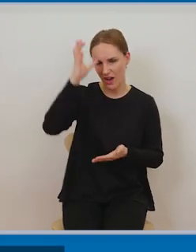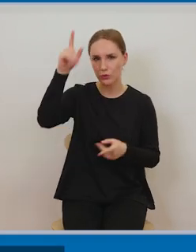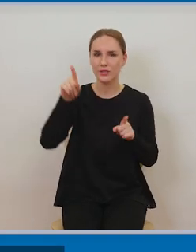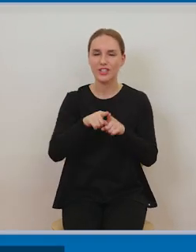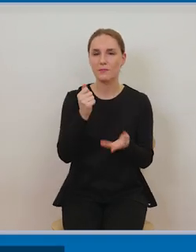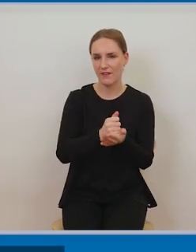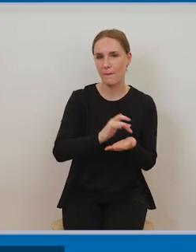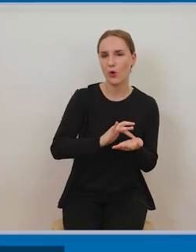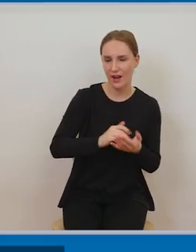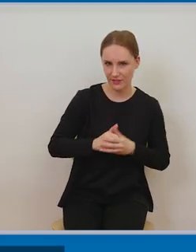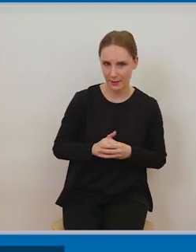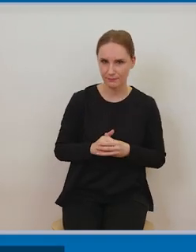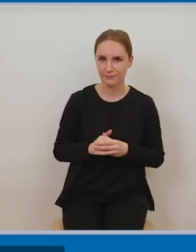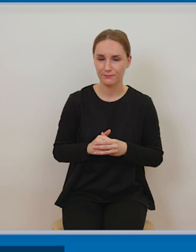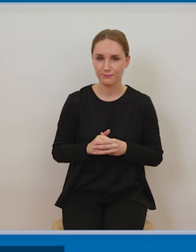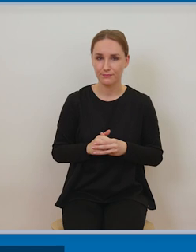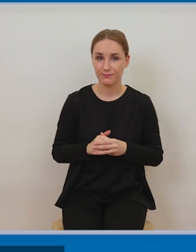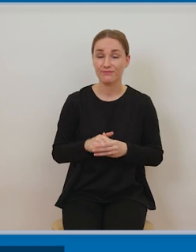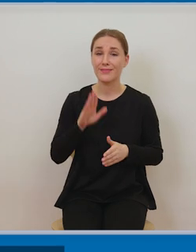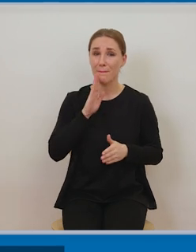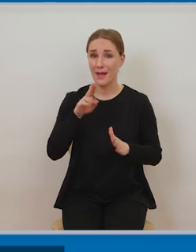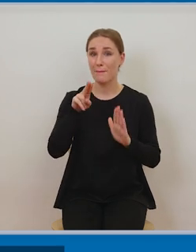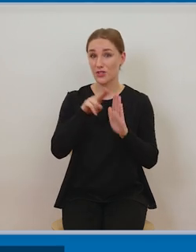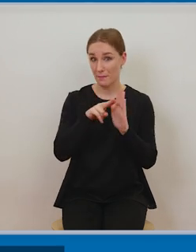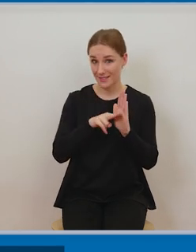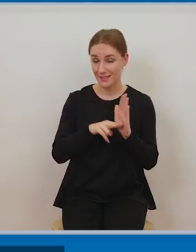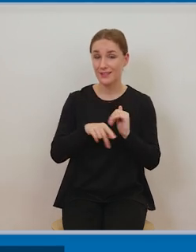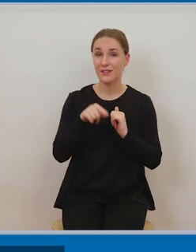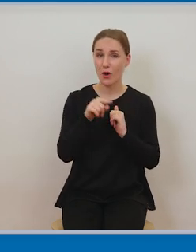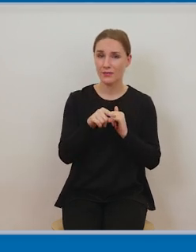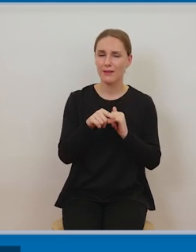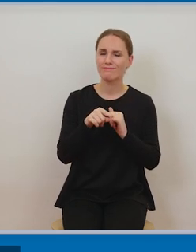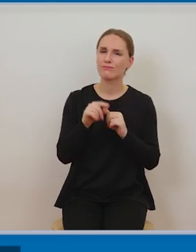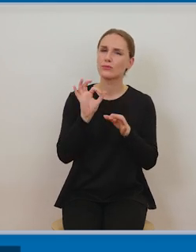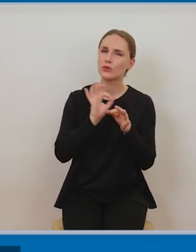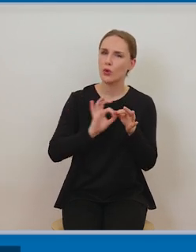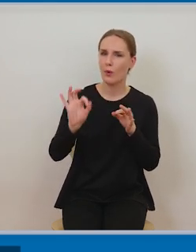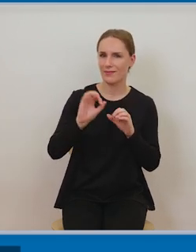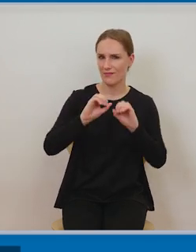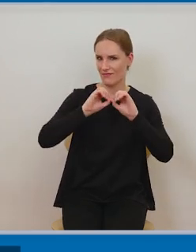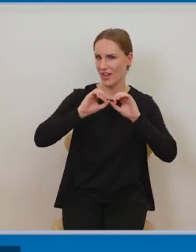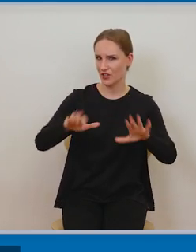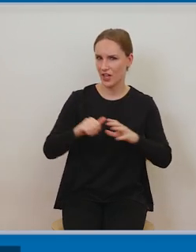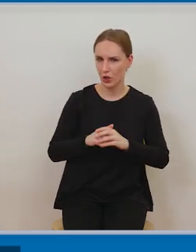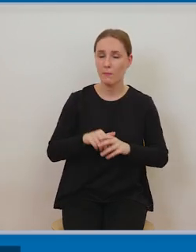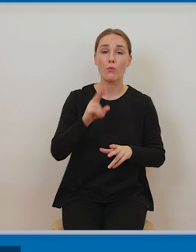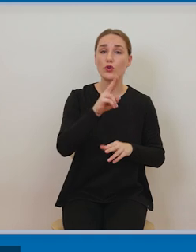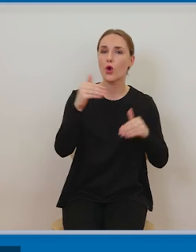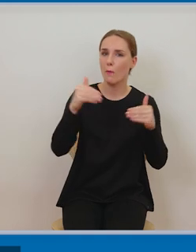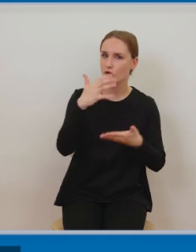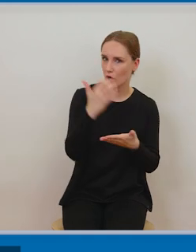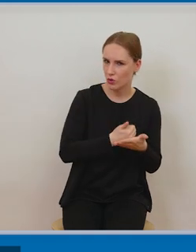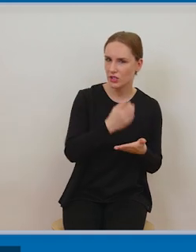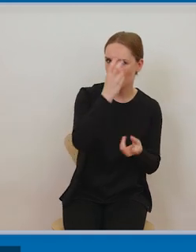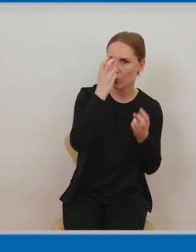o sposób korzystania z utworów dla potrzeb osób z niepełnosprawnościami, to tutaj przepis stosunkowo szerokie daje